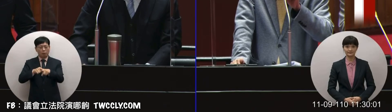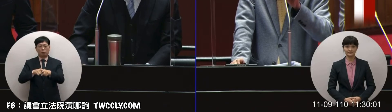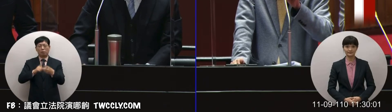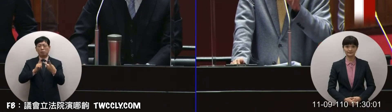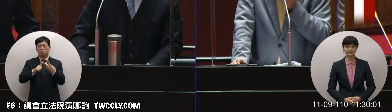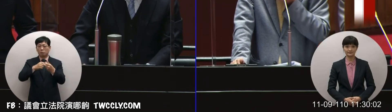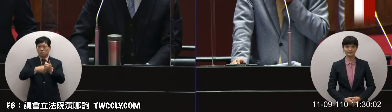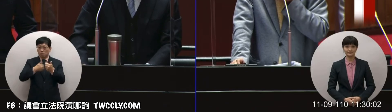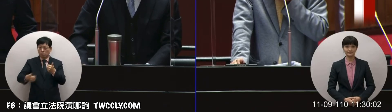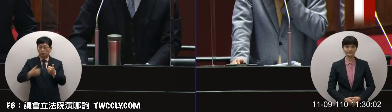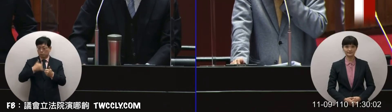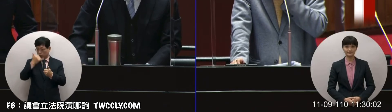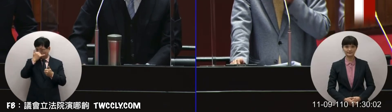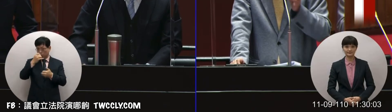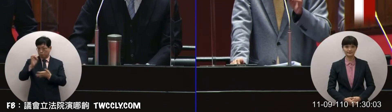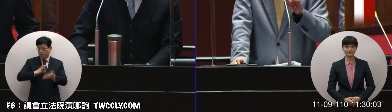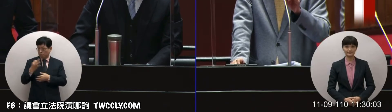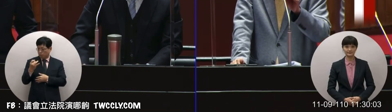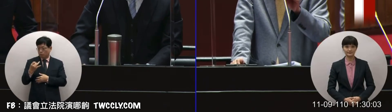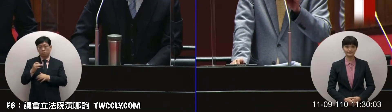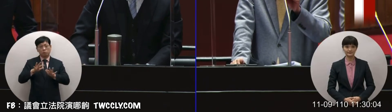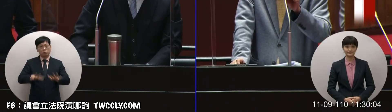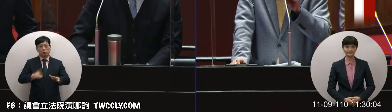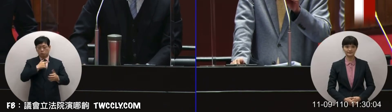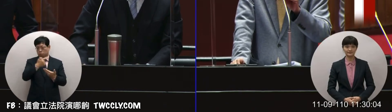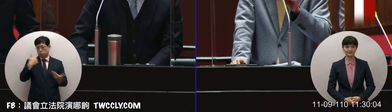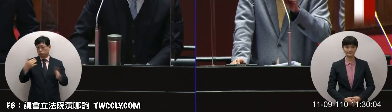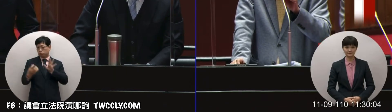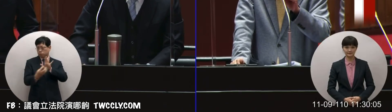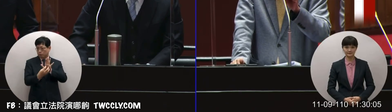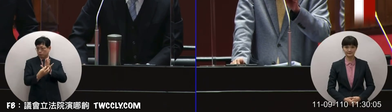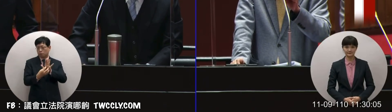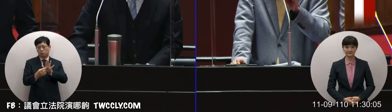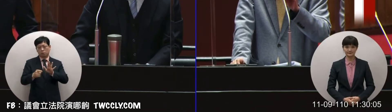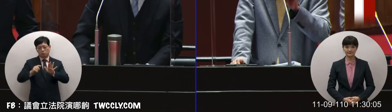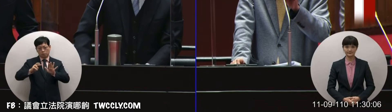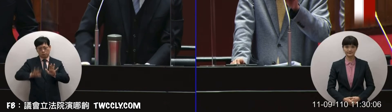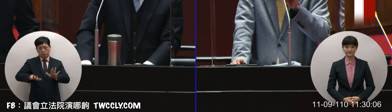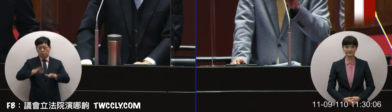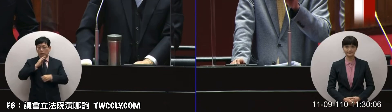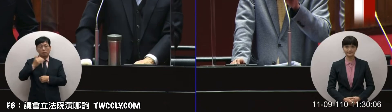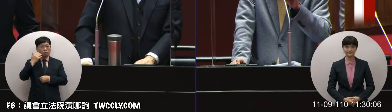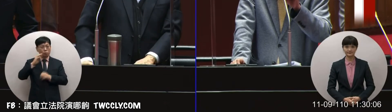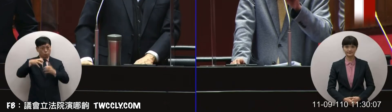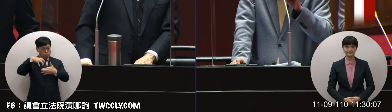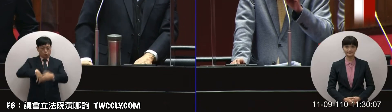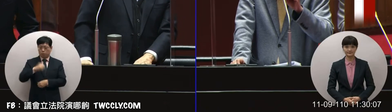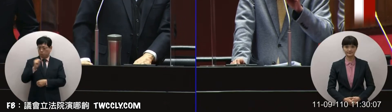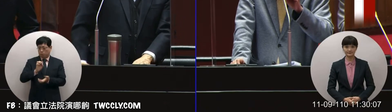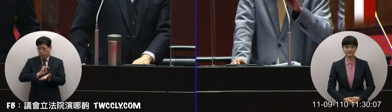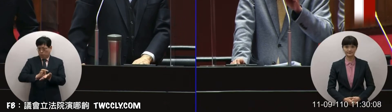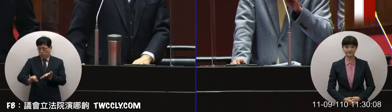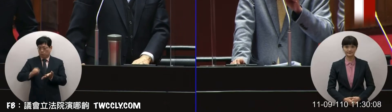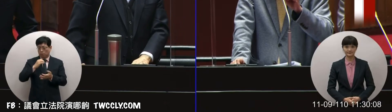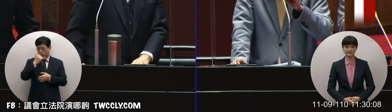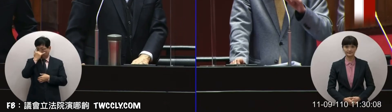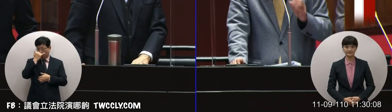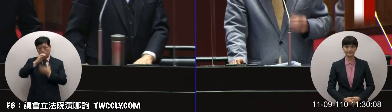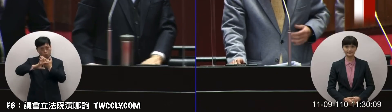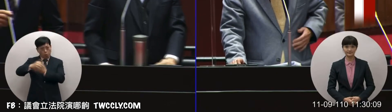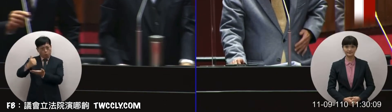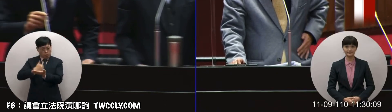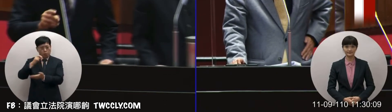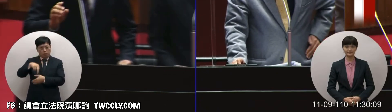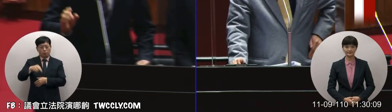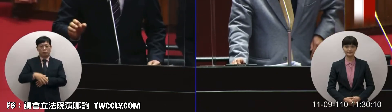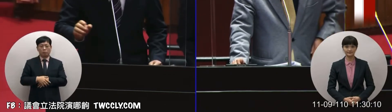委員你關心地下對不對因為我們有清楚標示我們特別調地說國來不要用讓國外的母親可以